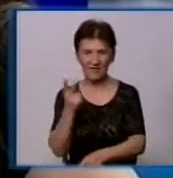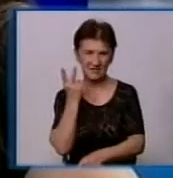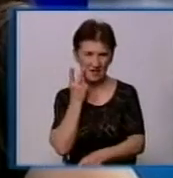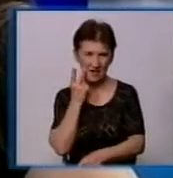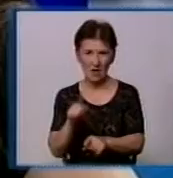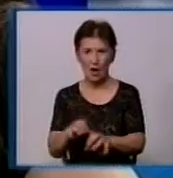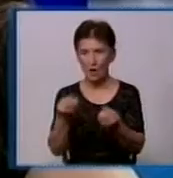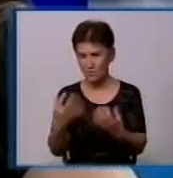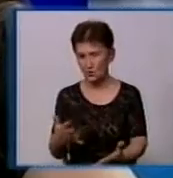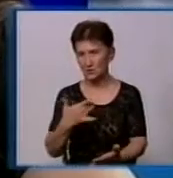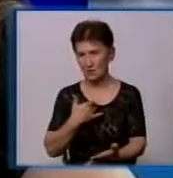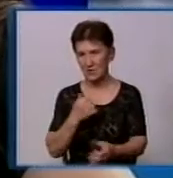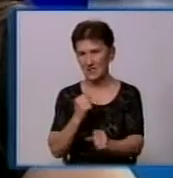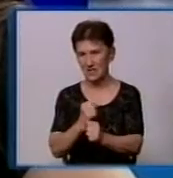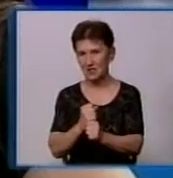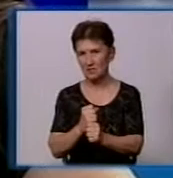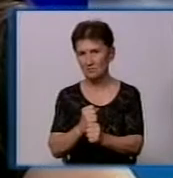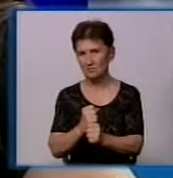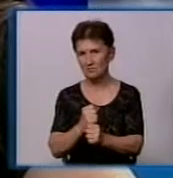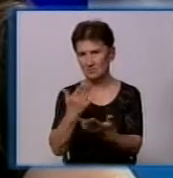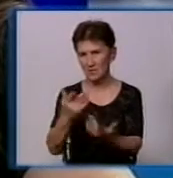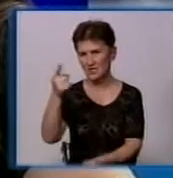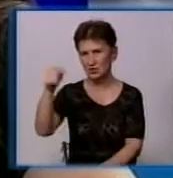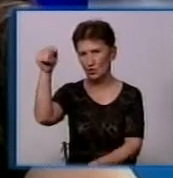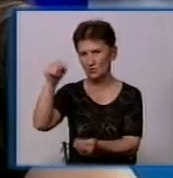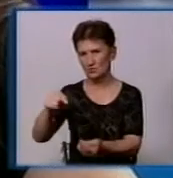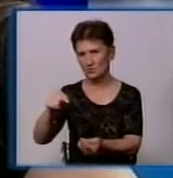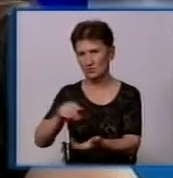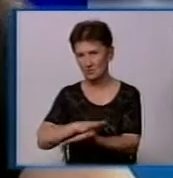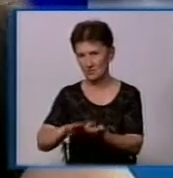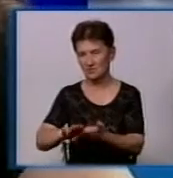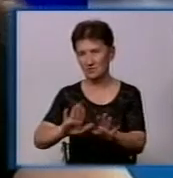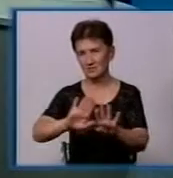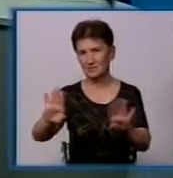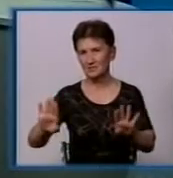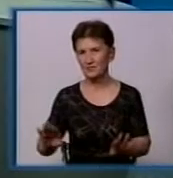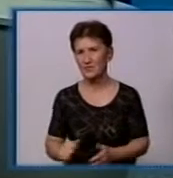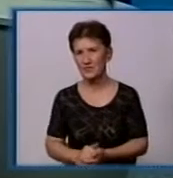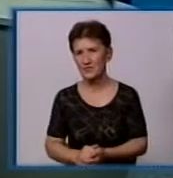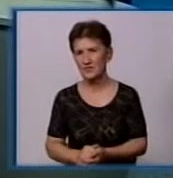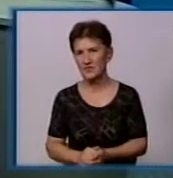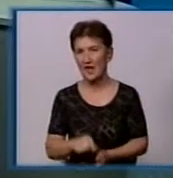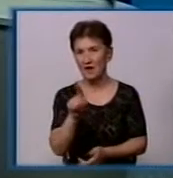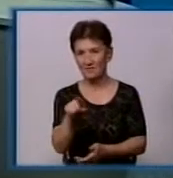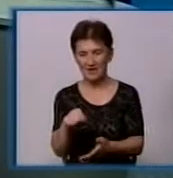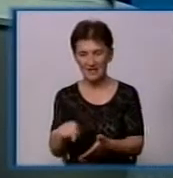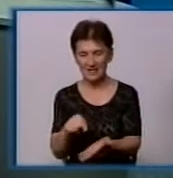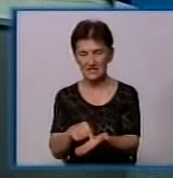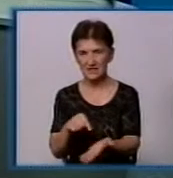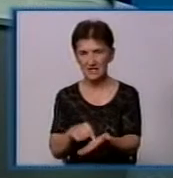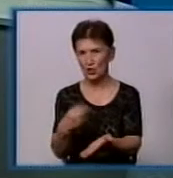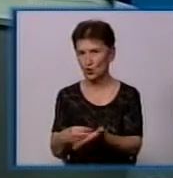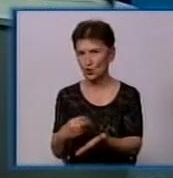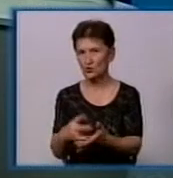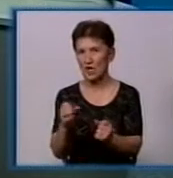його переведемо в відповідний вид. Мова про те, що ви ці гроші будете акумулювати на якомусь